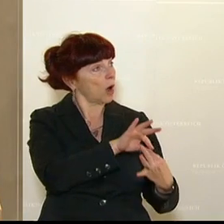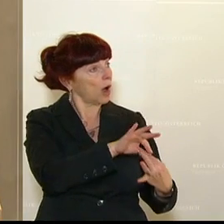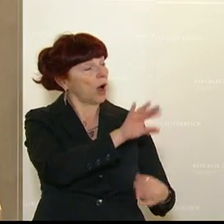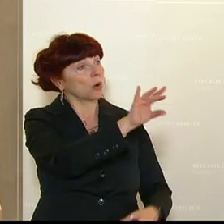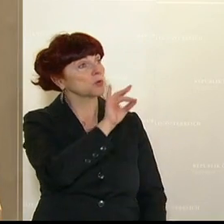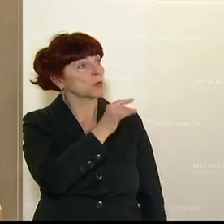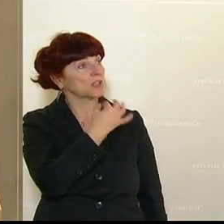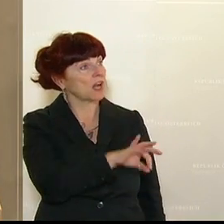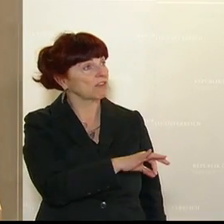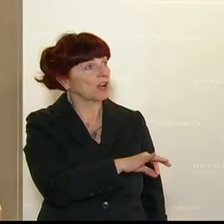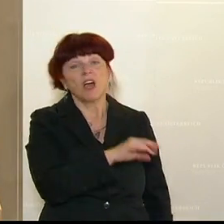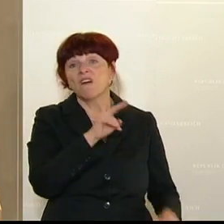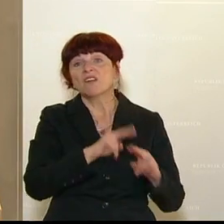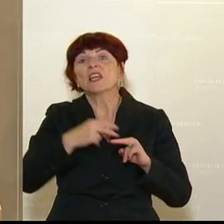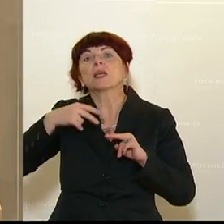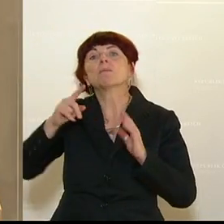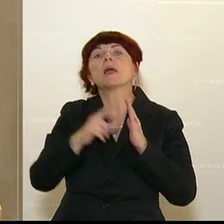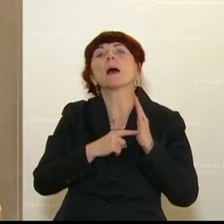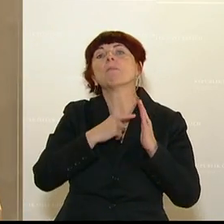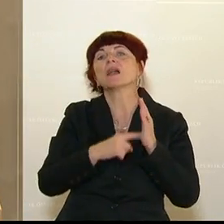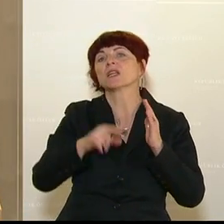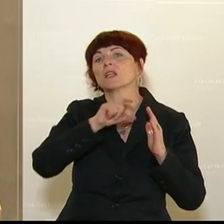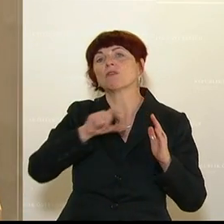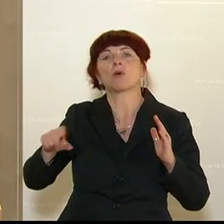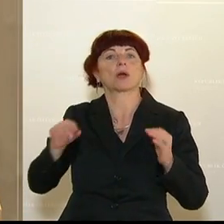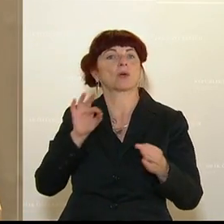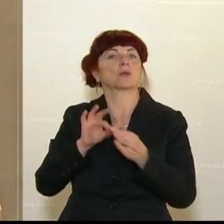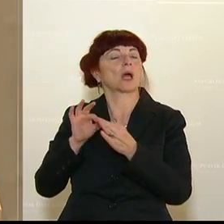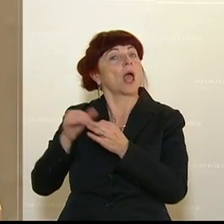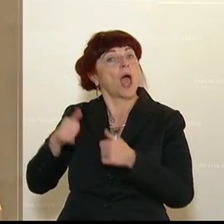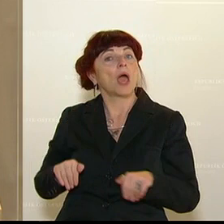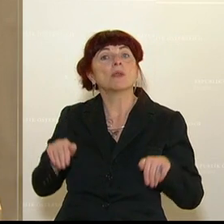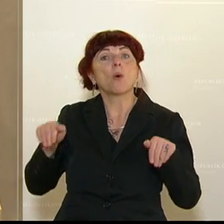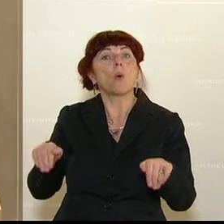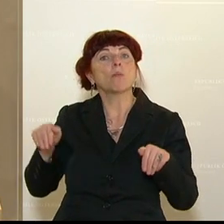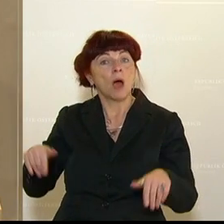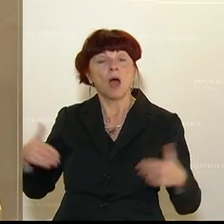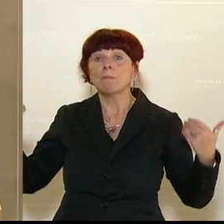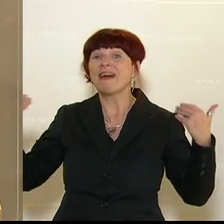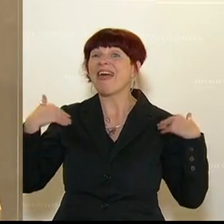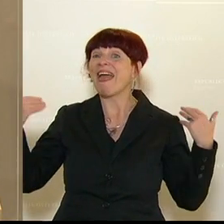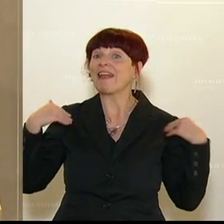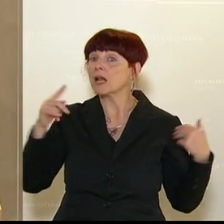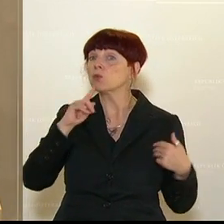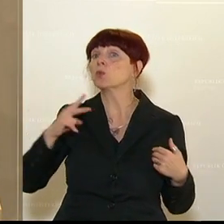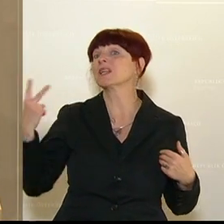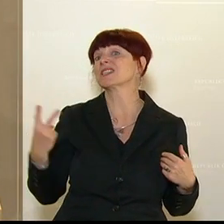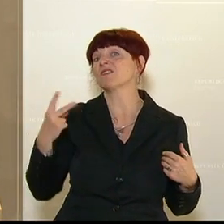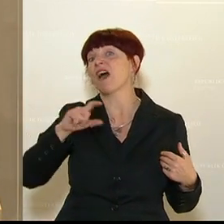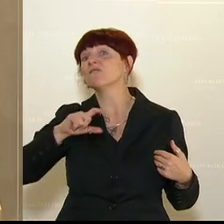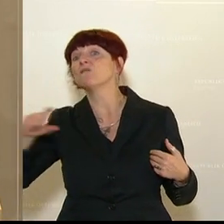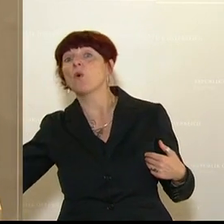Weil Bezugsperson heißt, wenn ich mehrmals in der Woche Kontakt habe. Heute hat mir eine Großmutter gefragt, ich habe mit meiner Enkel nur alle 14 Tage Kontakt. Bin ich eine